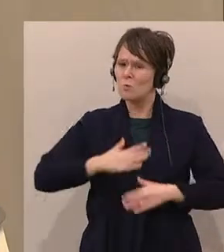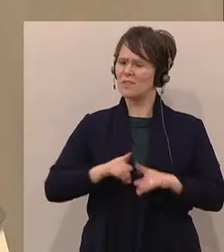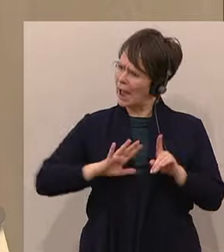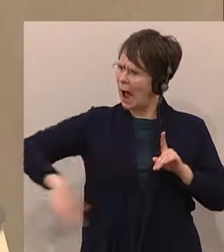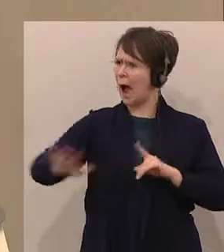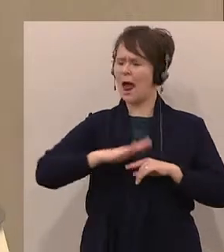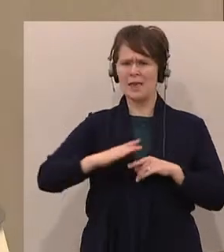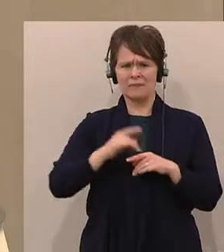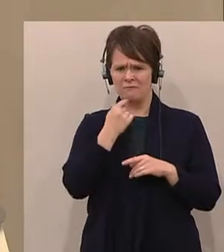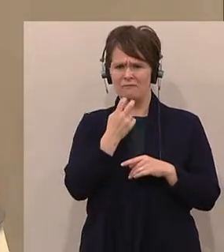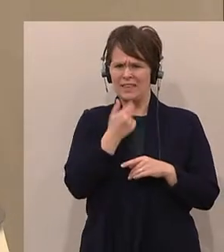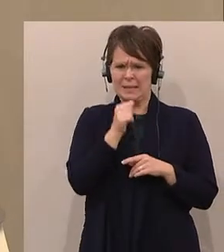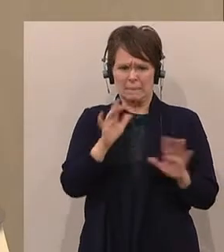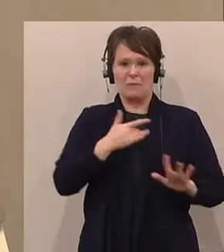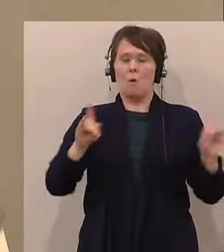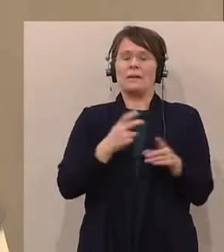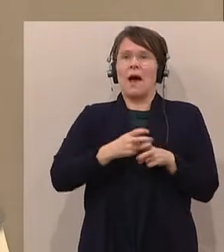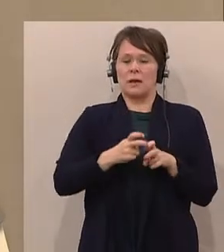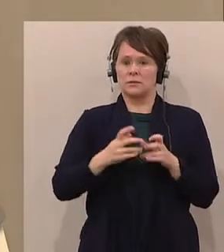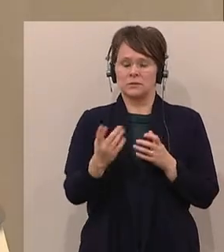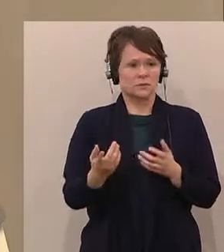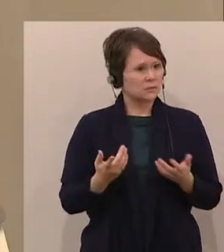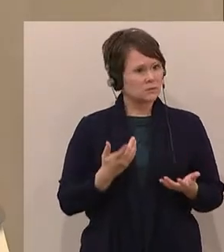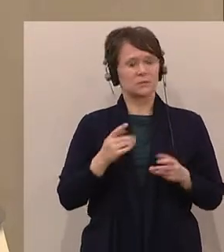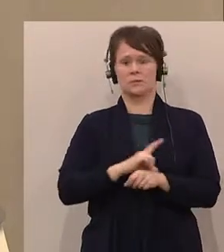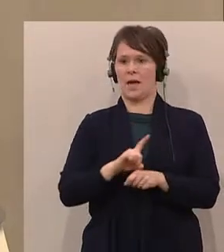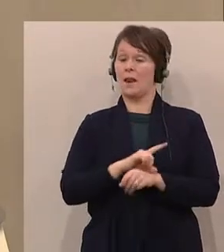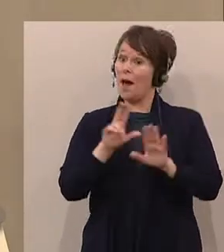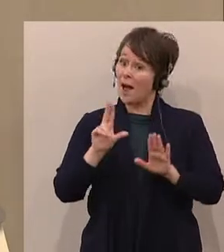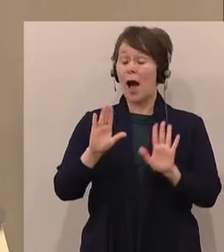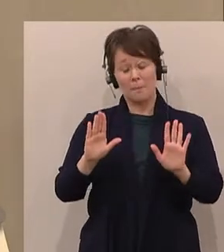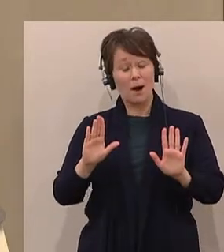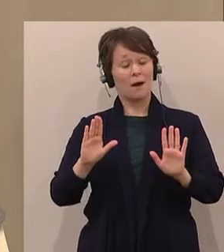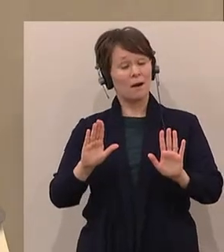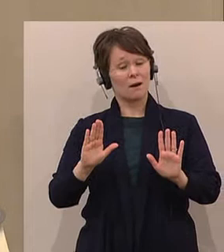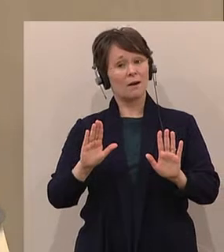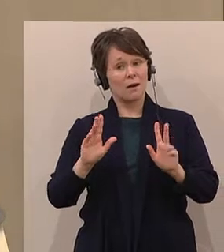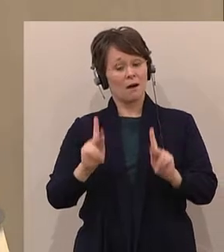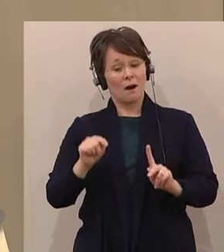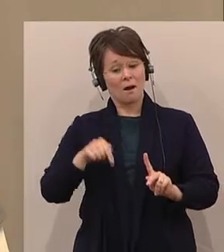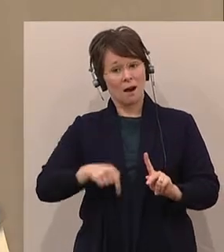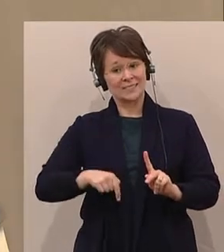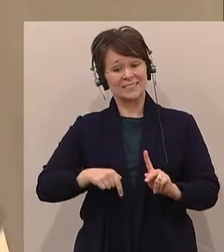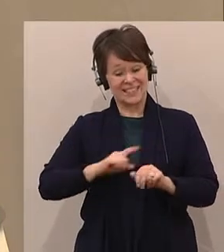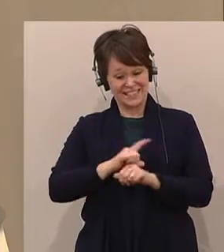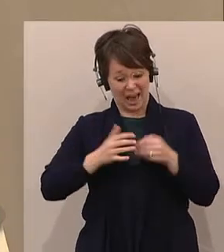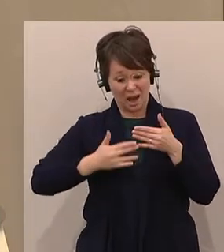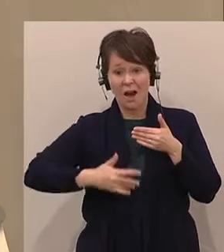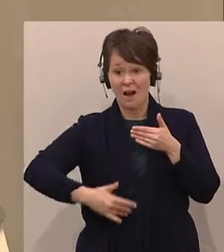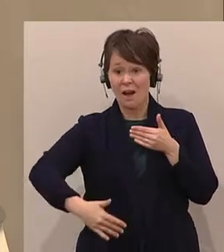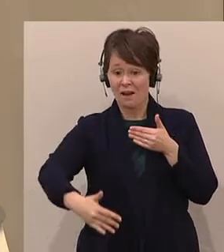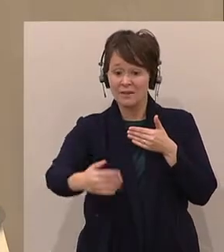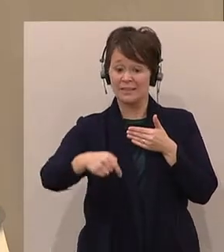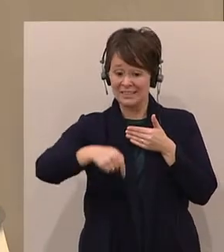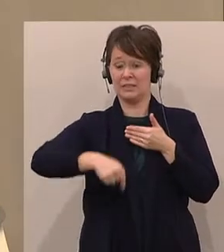nicht betroffen sein werden. Aber wir können sehr viel dazu beitragen, dass in dem Zeitraum, wo